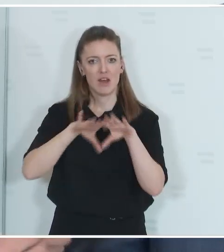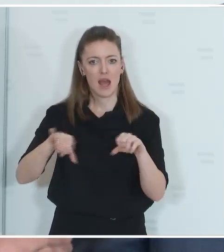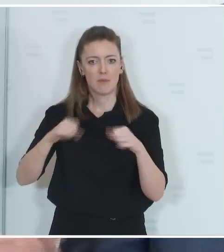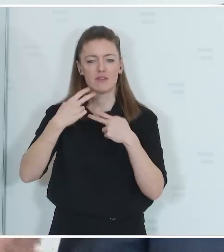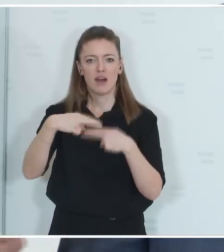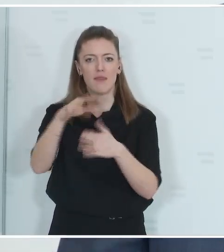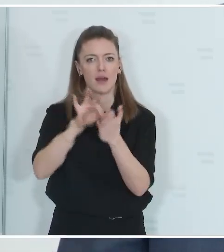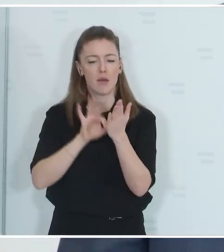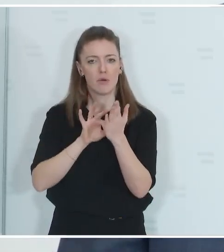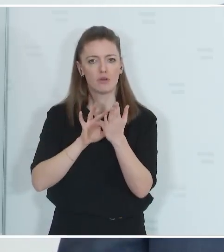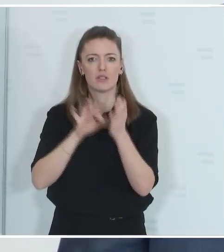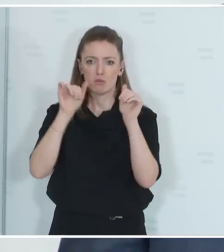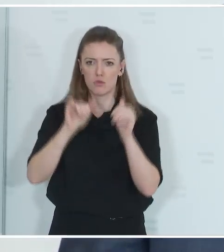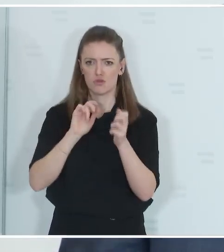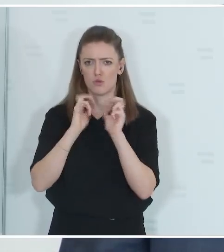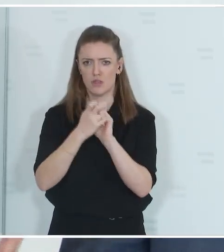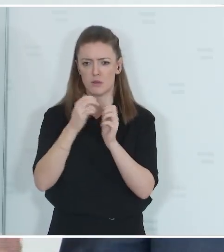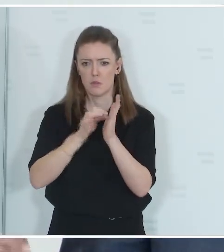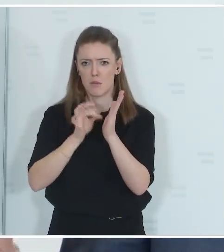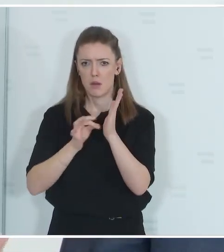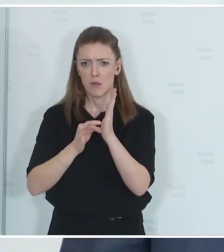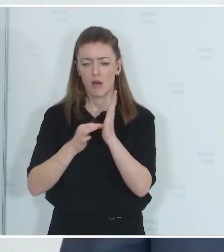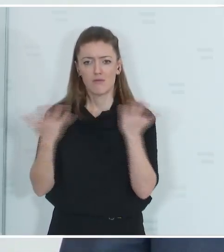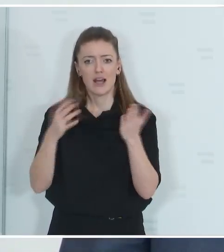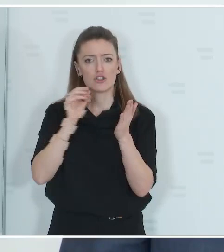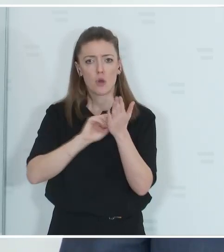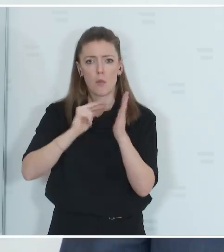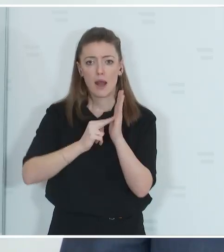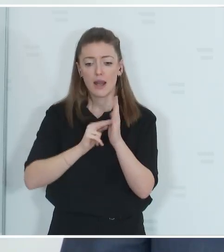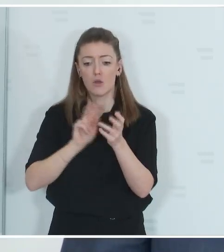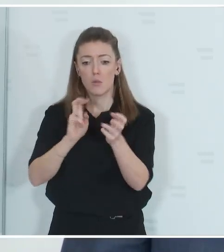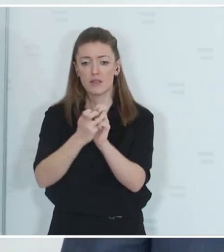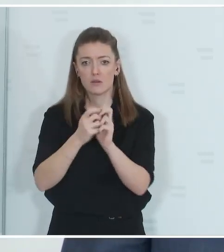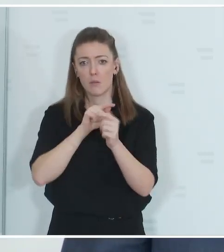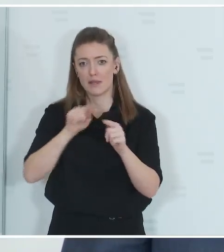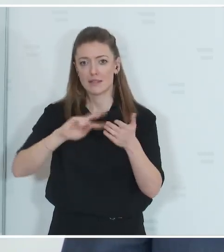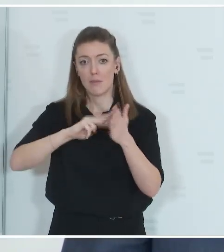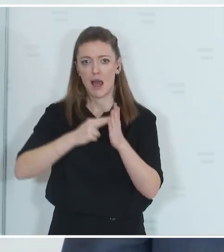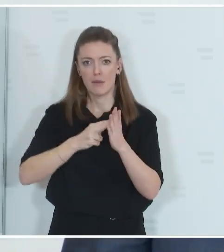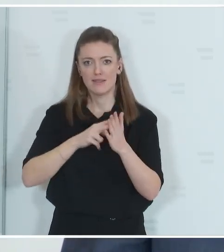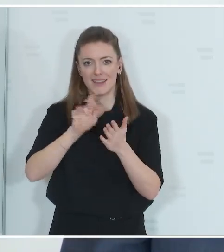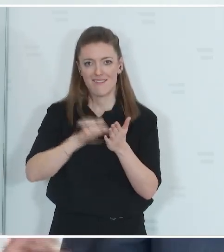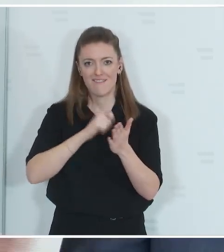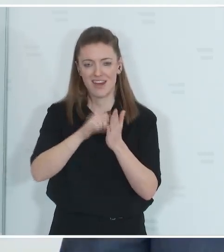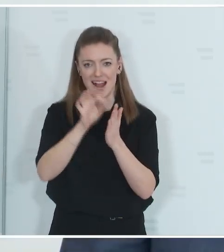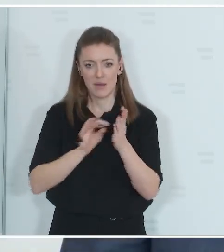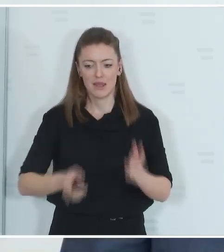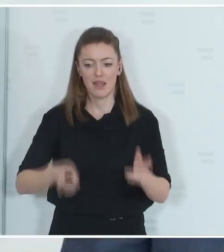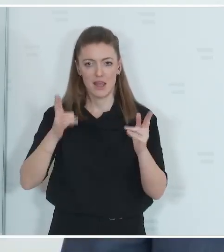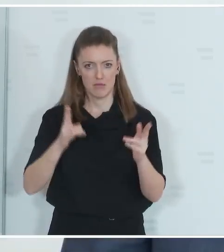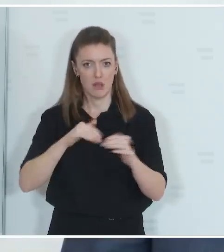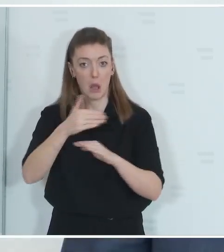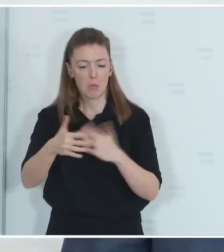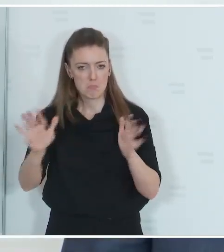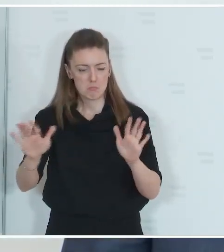weitere Punkte dingfest machen, was planen wir noch umzusetzen bis zum planmäßigen Wahltermin. Und daneben, als unterschiedliche